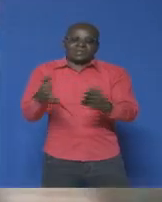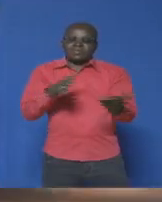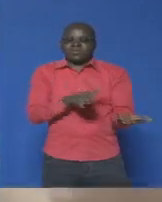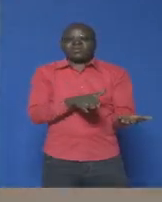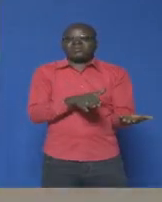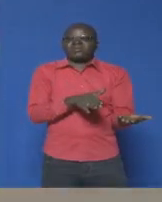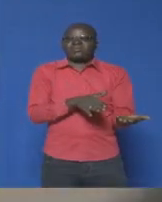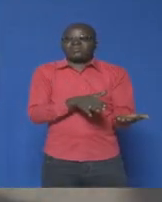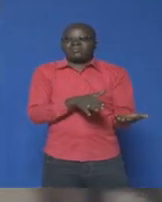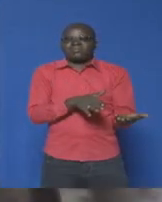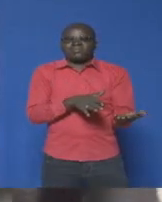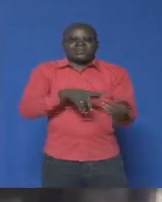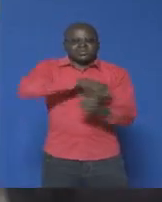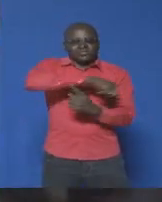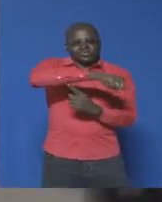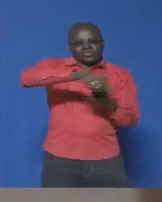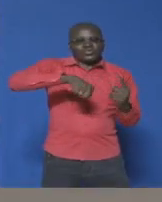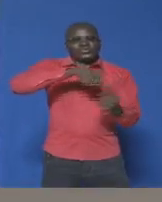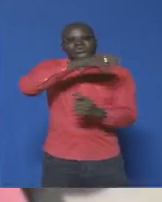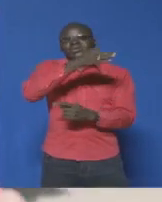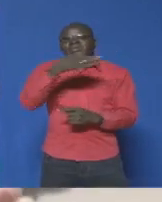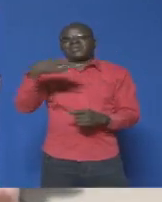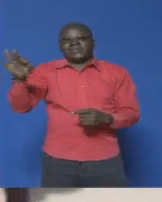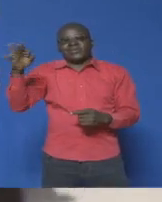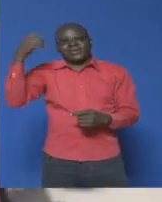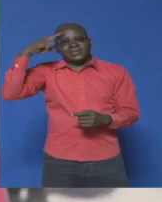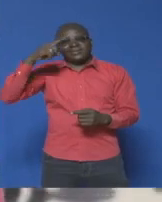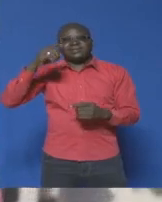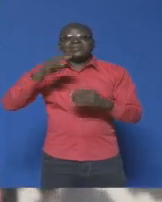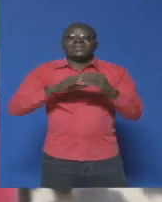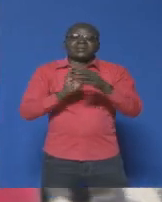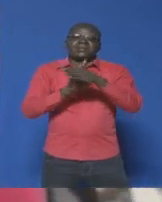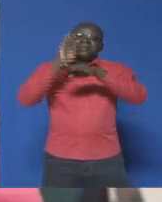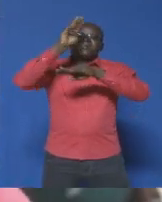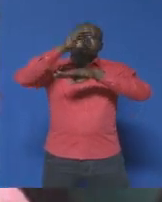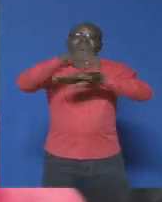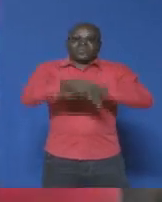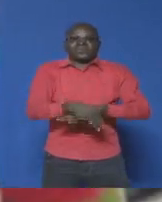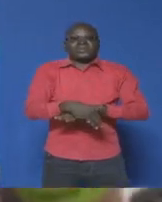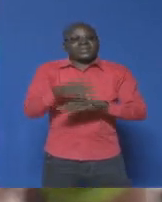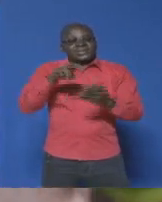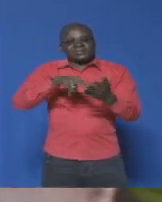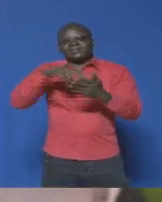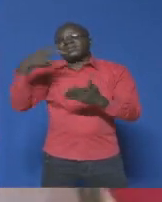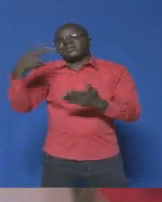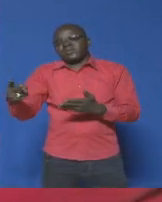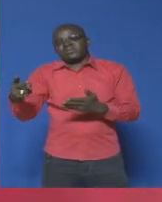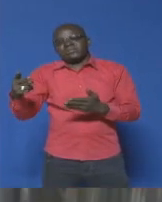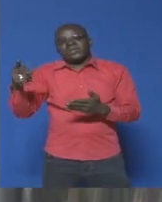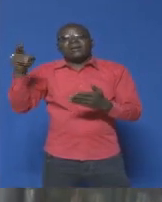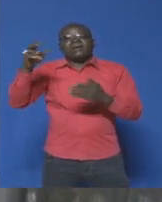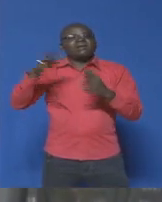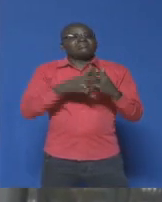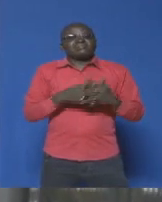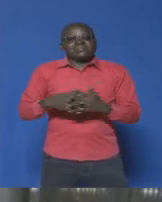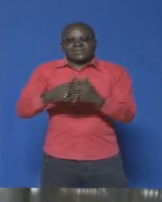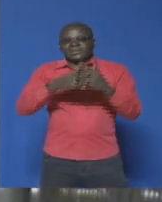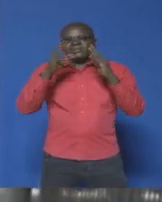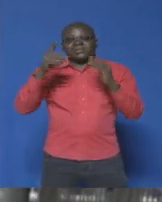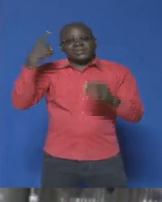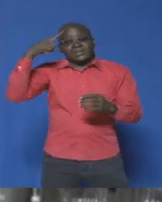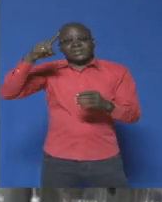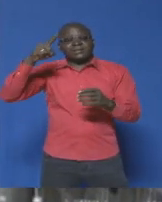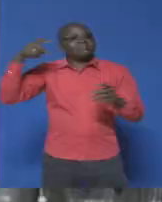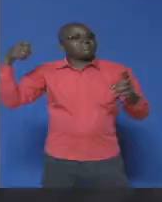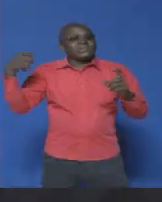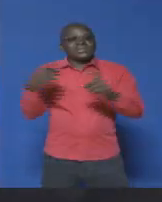Le Tour de France, ses étapes de montagne, ses contre-la-montre et ses chutes. A l'image de l'américain Lawson Craddock et de sa fracture de l'homoplate,